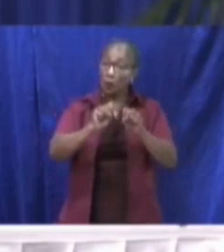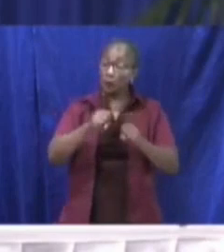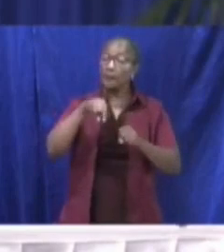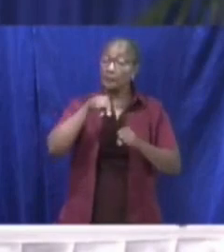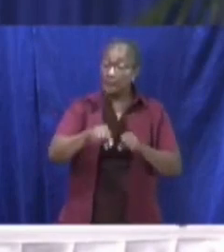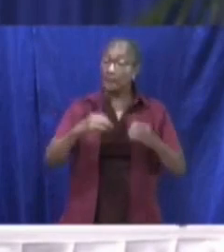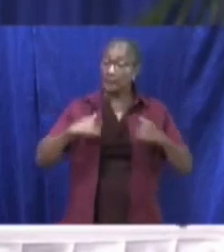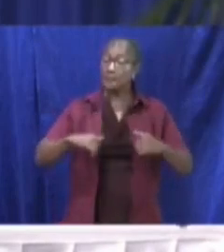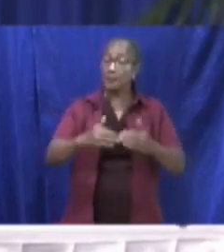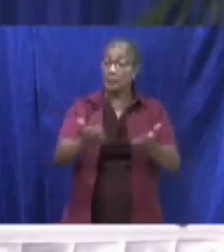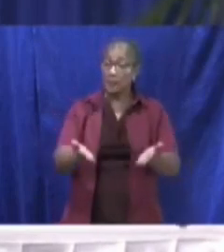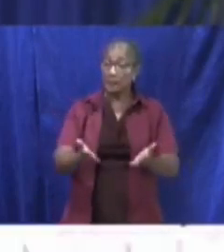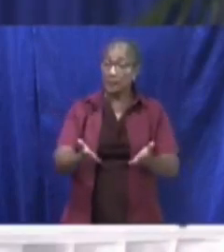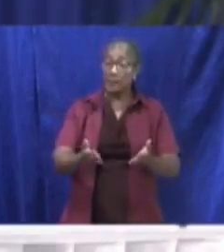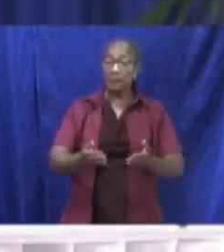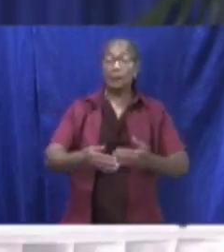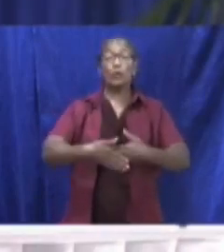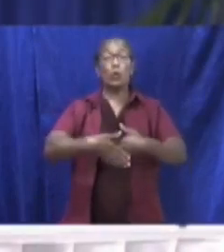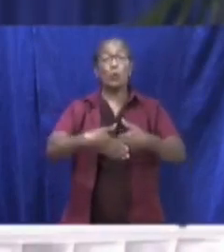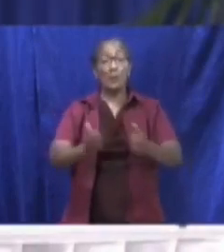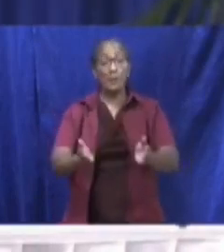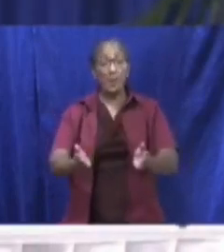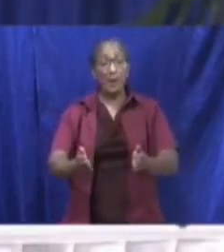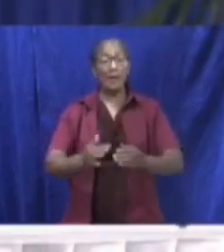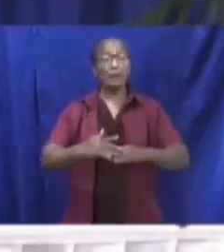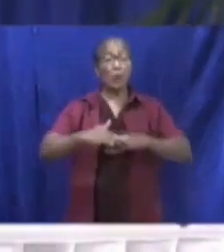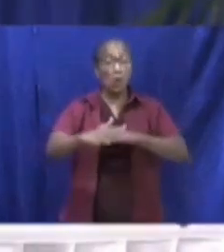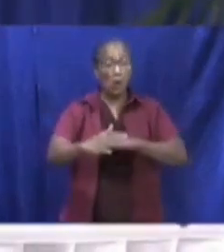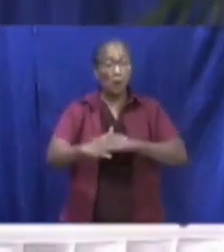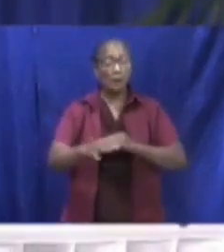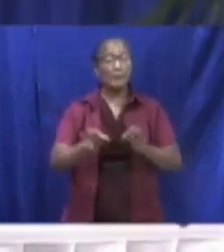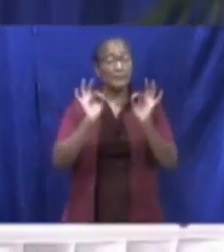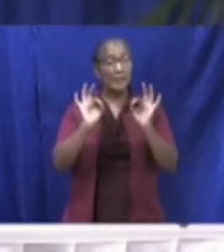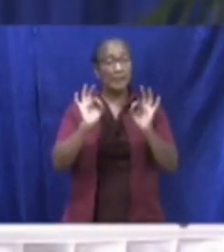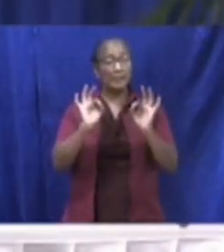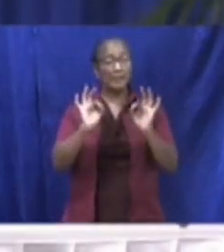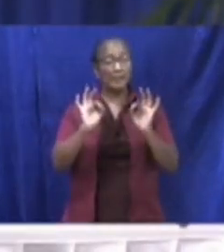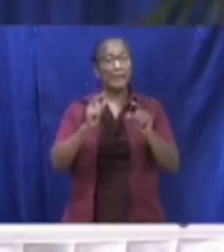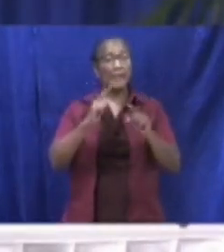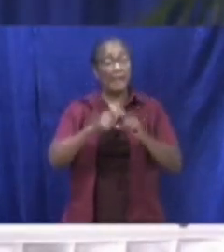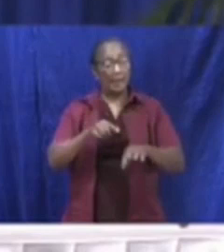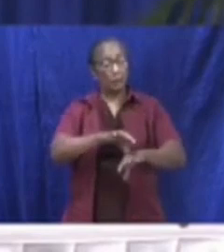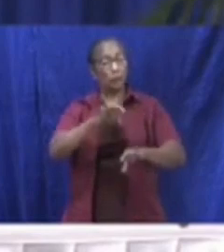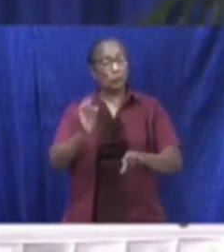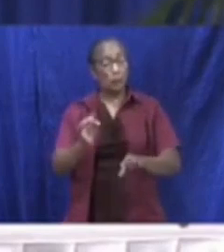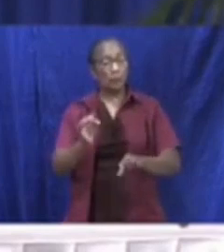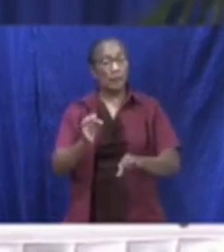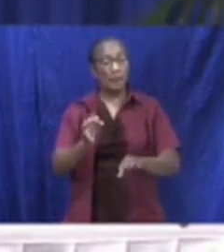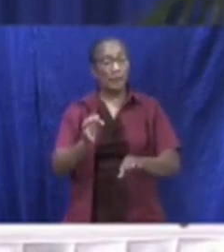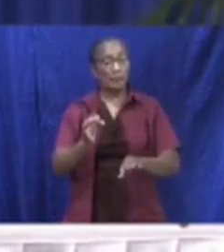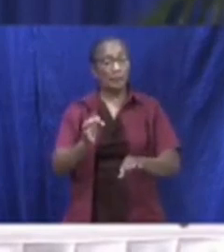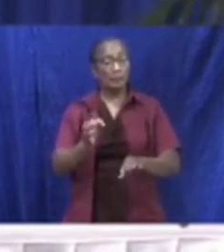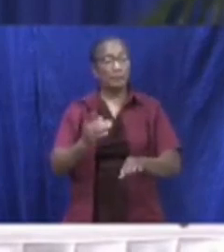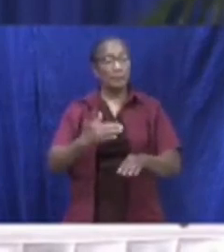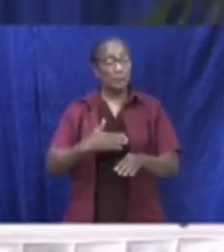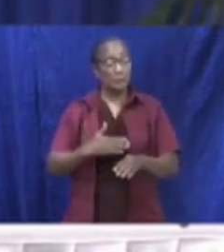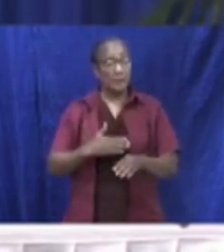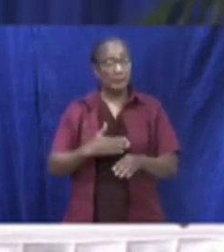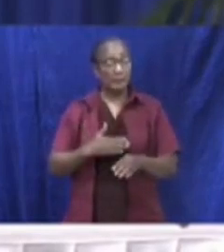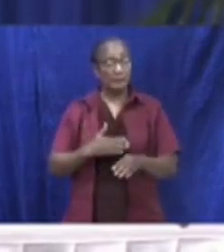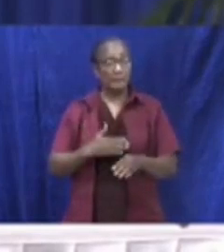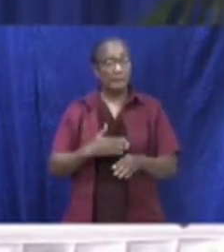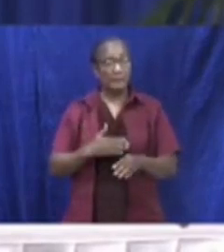deze burgers. Die de openbare orde, de veiligheid en de gezondheid van